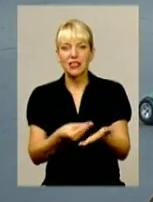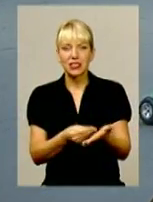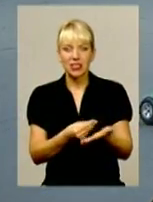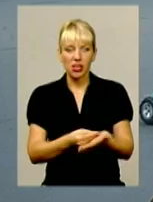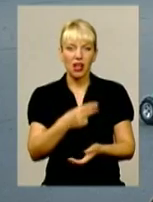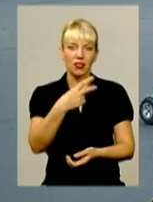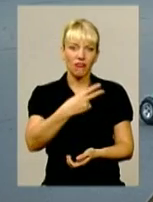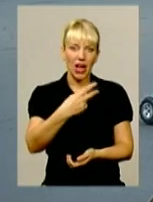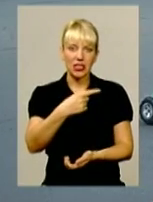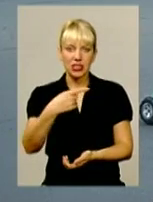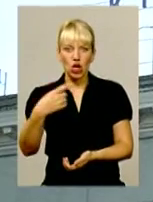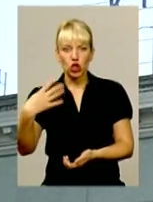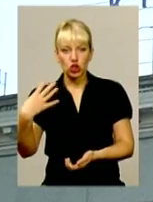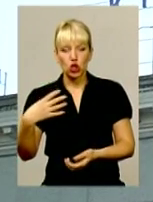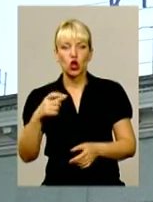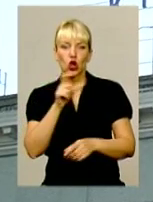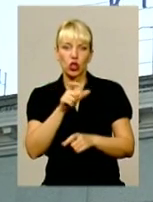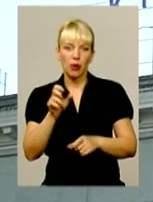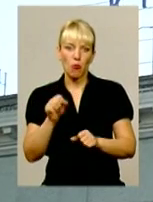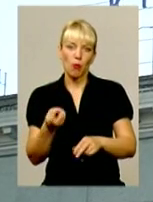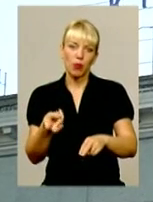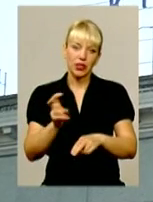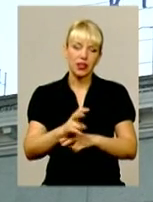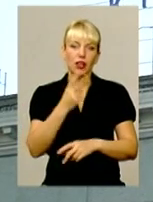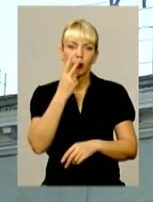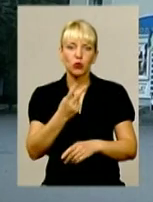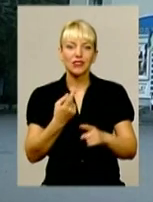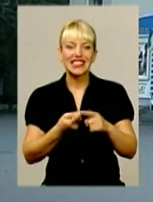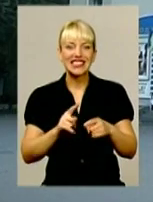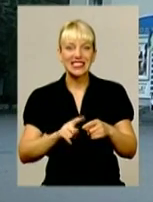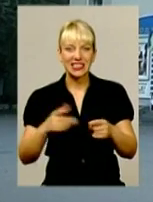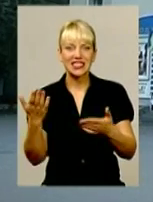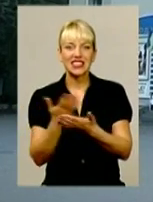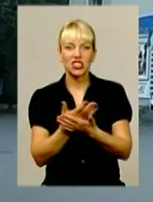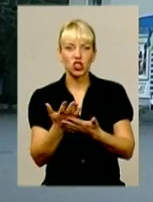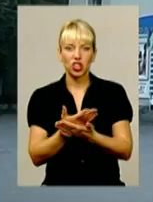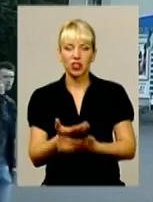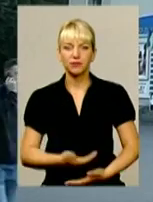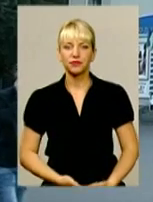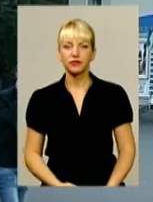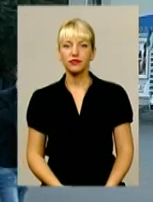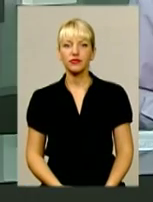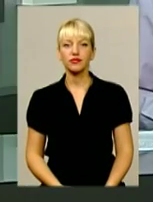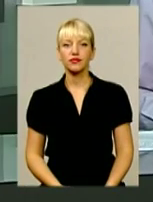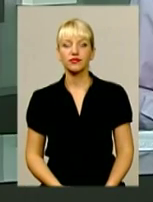можуть прийти і подиватися ці стрічки. Надія Куриляк, Максим Захарченко для інформаційного випуску.